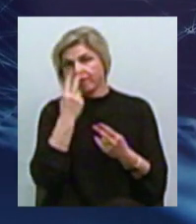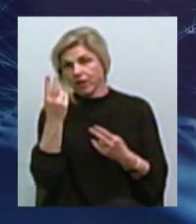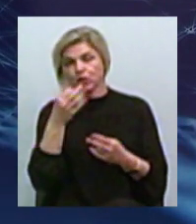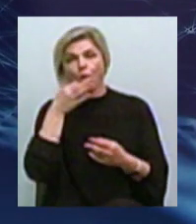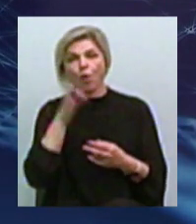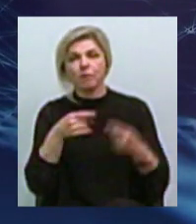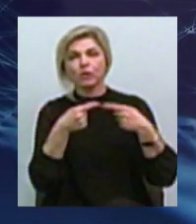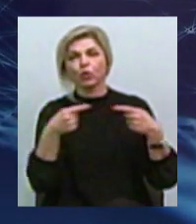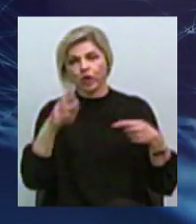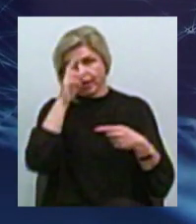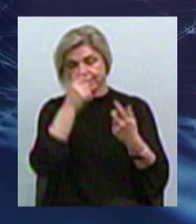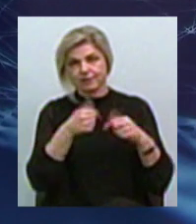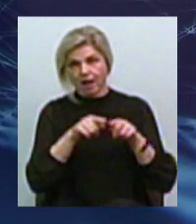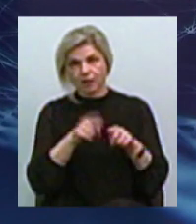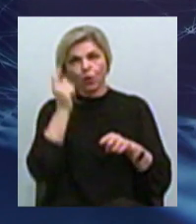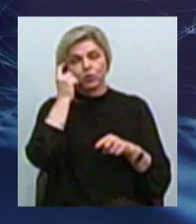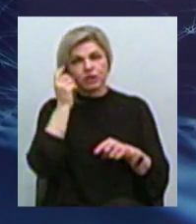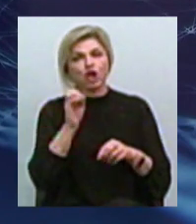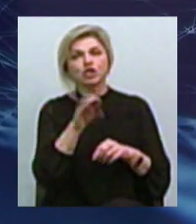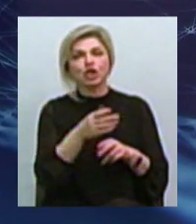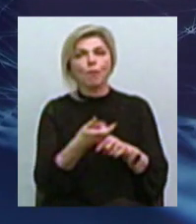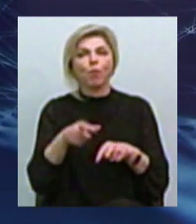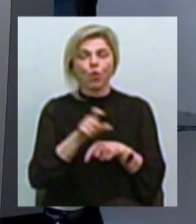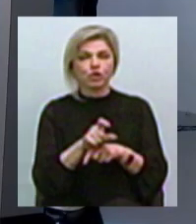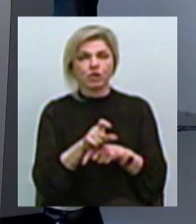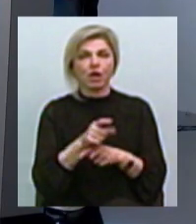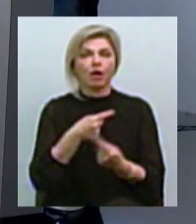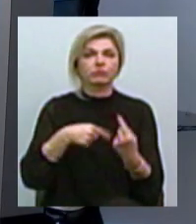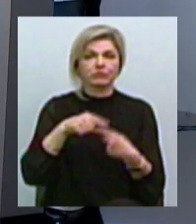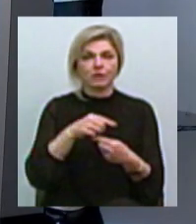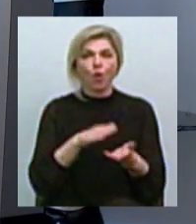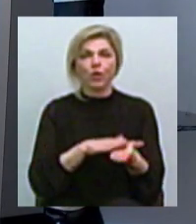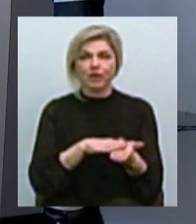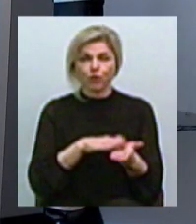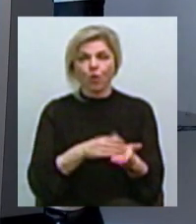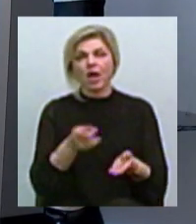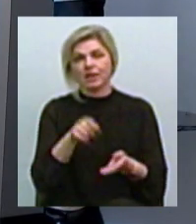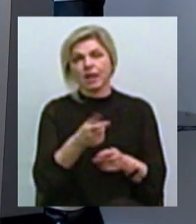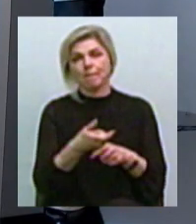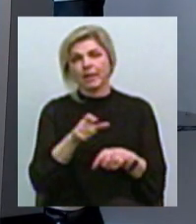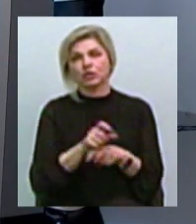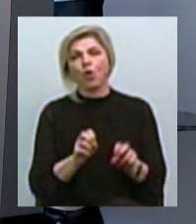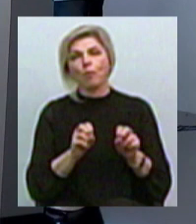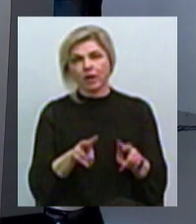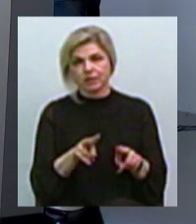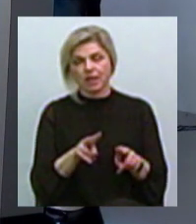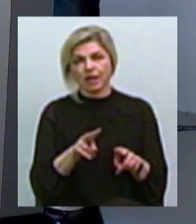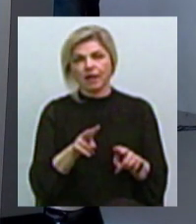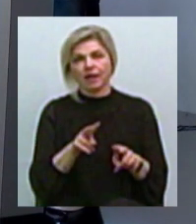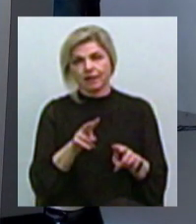дізнаємося, що чим більша доля готівкового обігу, тим більше загроза тенізації